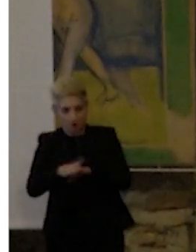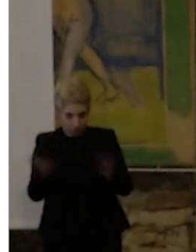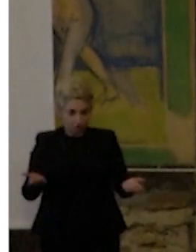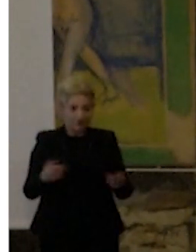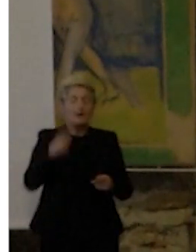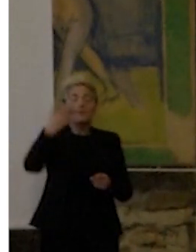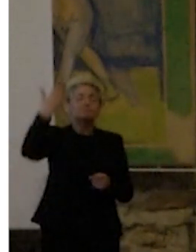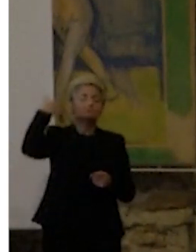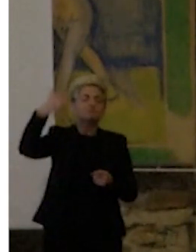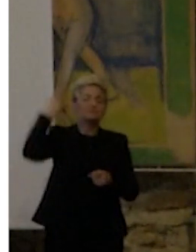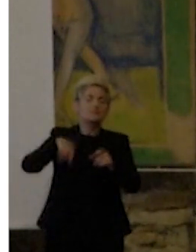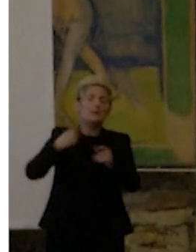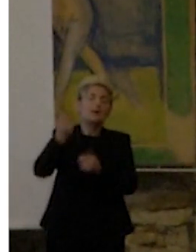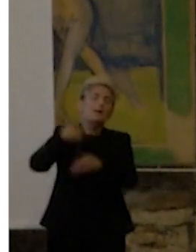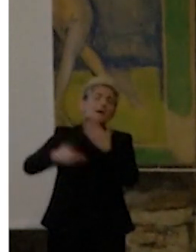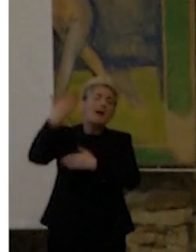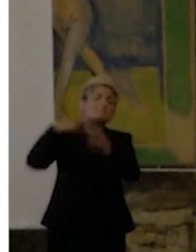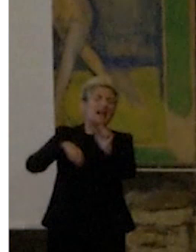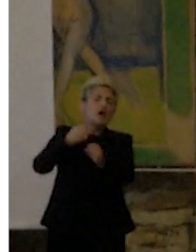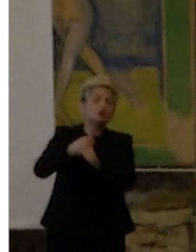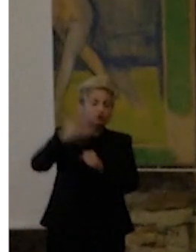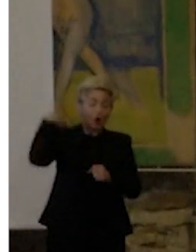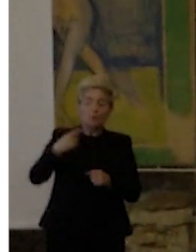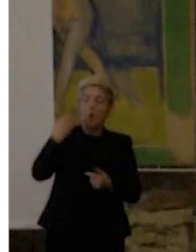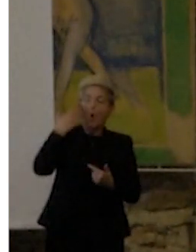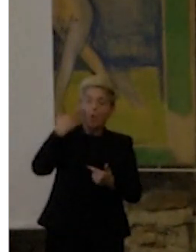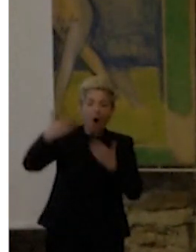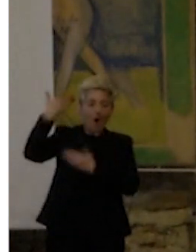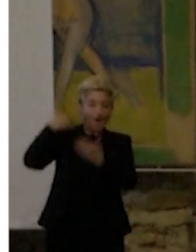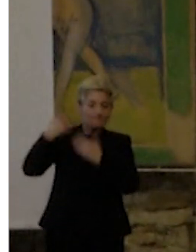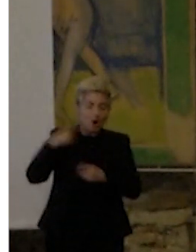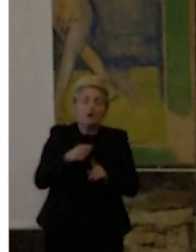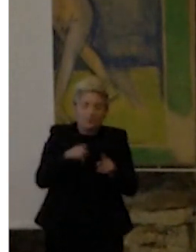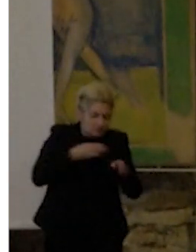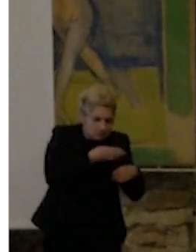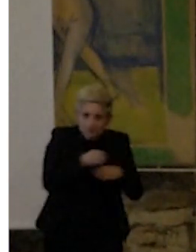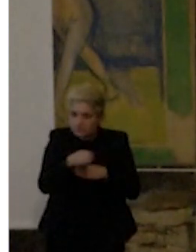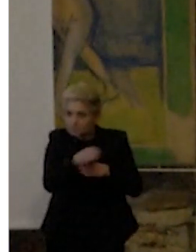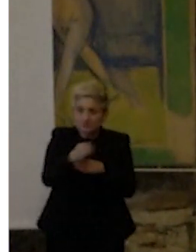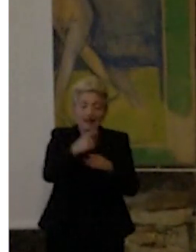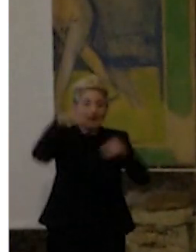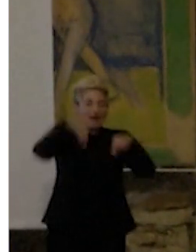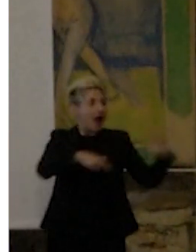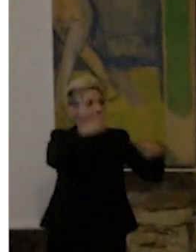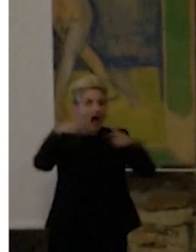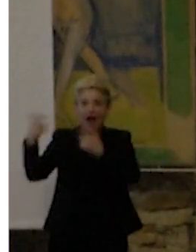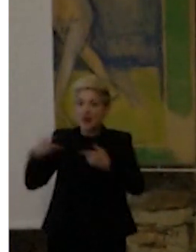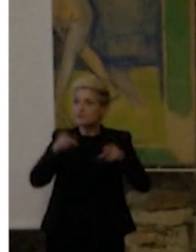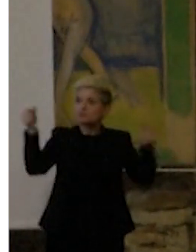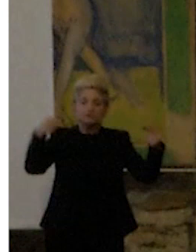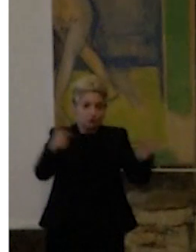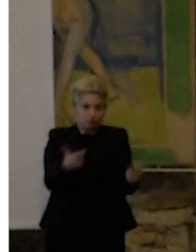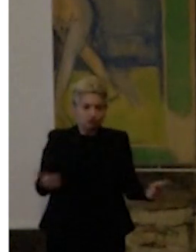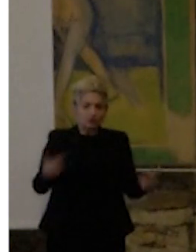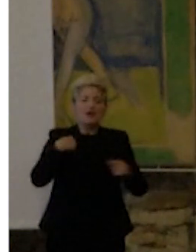non aveva nulla, se non tutto ciò che aveva intorno, foreste piene di animali. Sapersi orientare significava capire quali erano gli animali